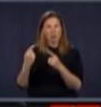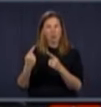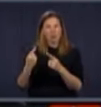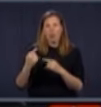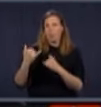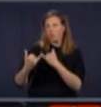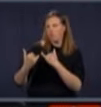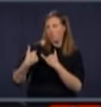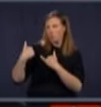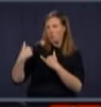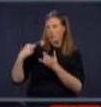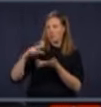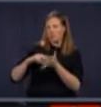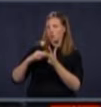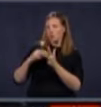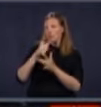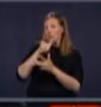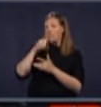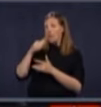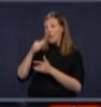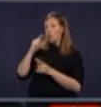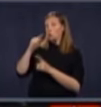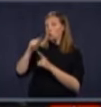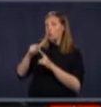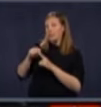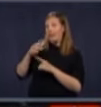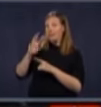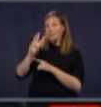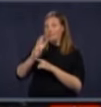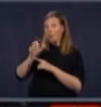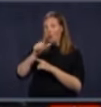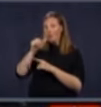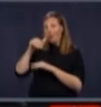le week-end, donc jusqu'à hier, 18 heures,